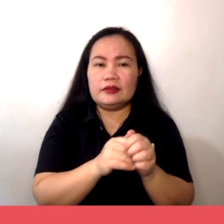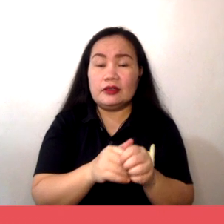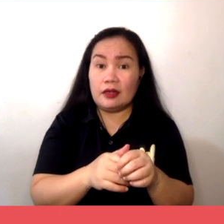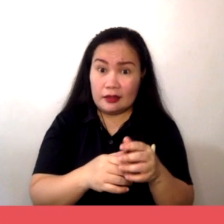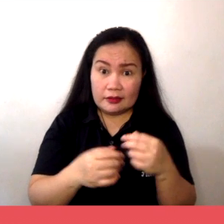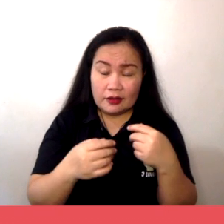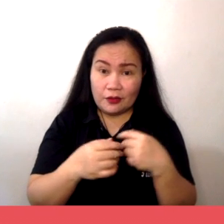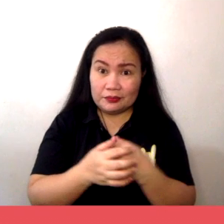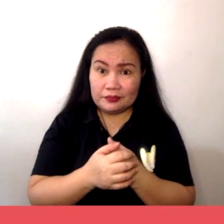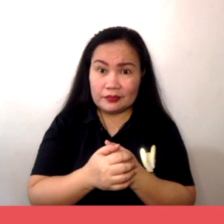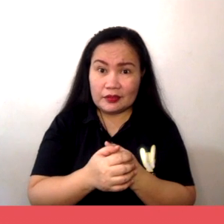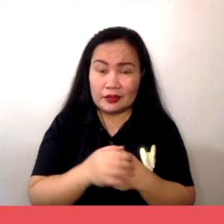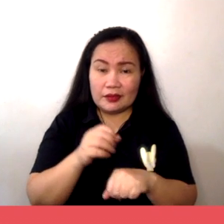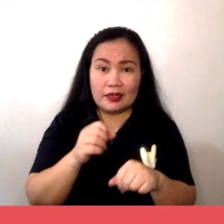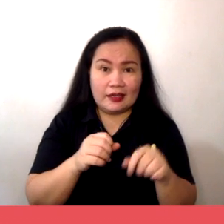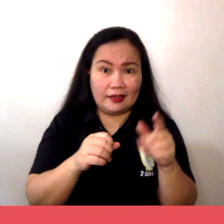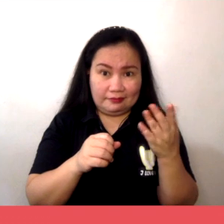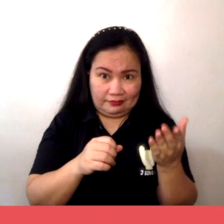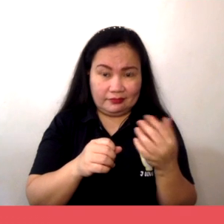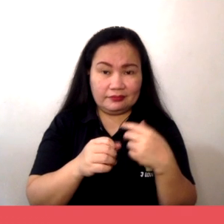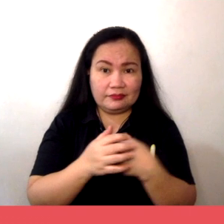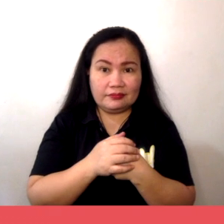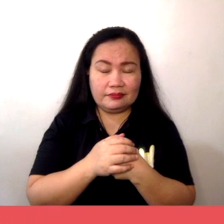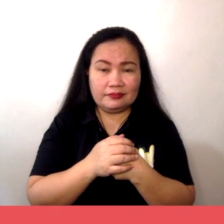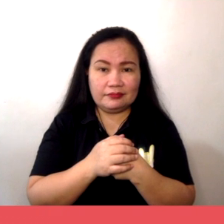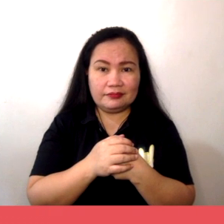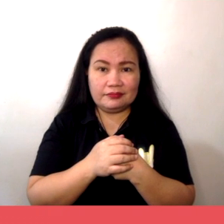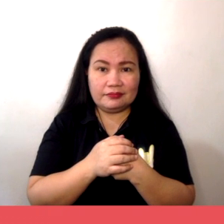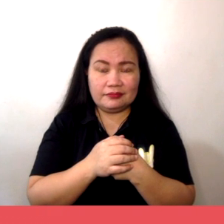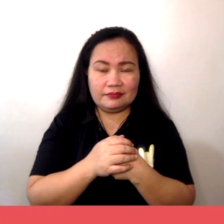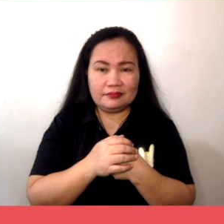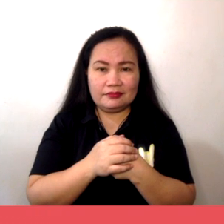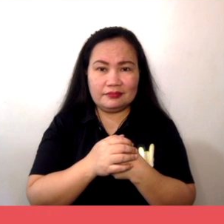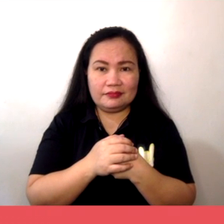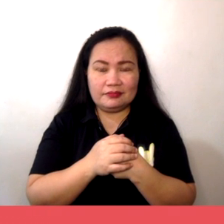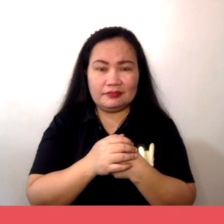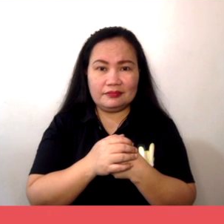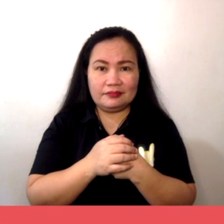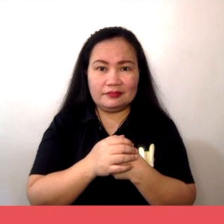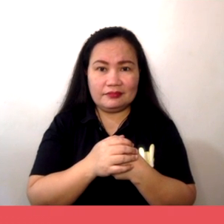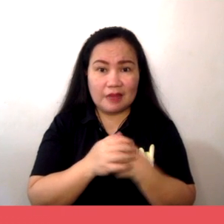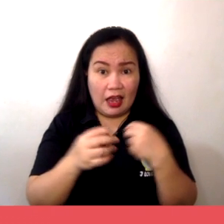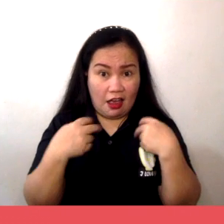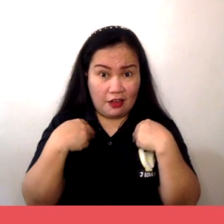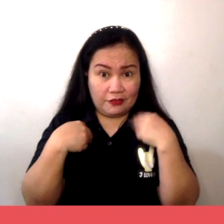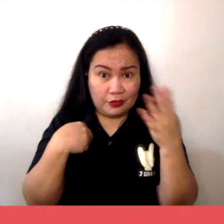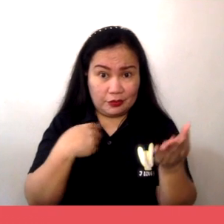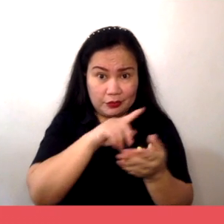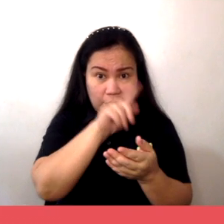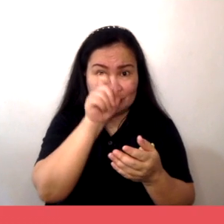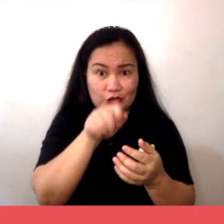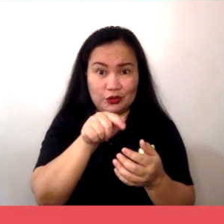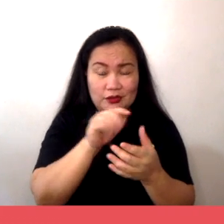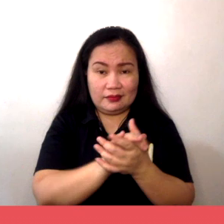O paano ba yan? Mukhang napahaba-haba ang ating talakayan ngayong araw. Ikaw ba ay merong katanungan?